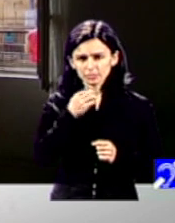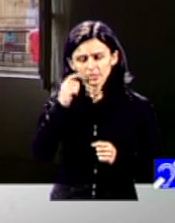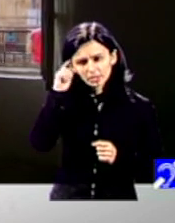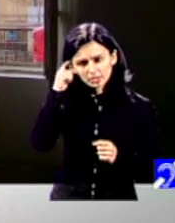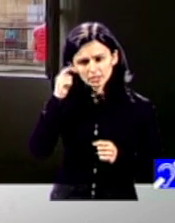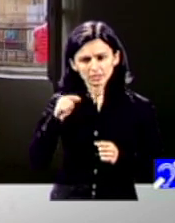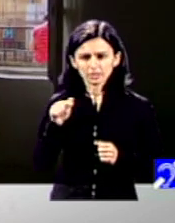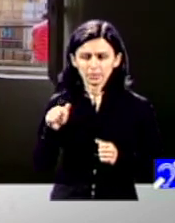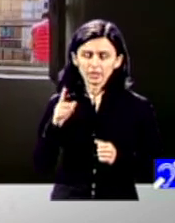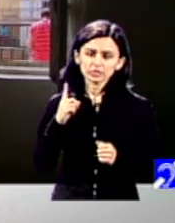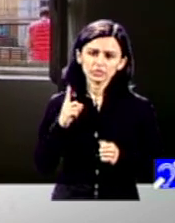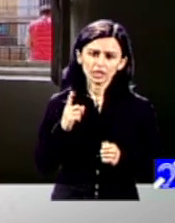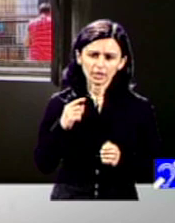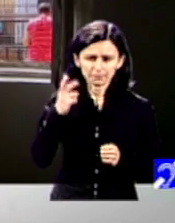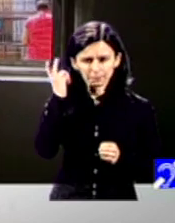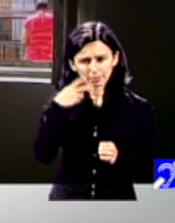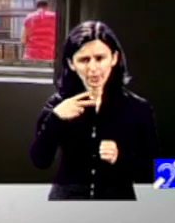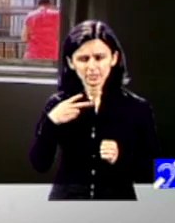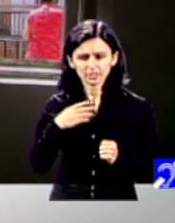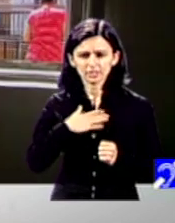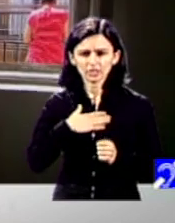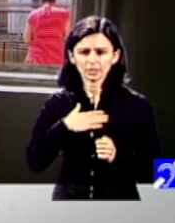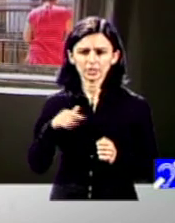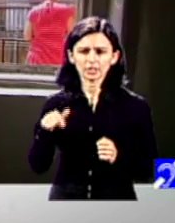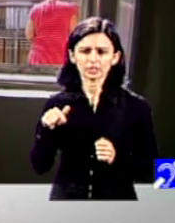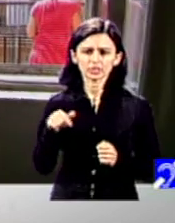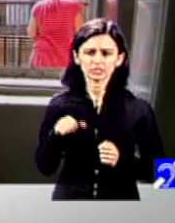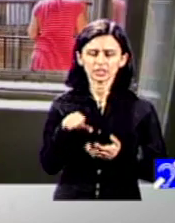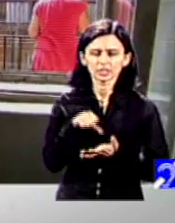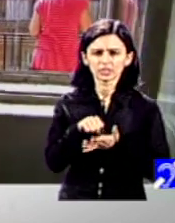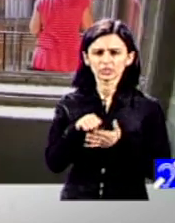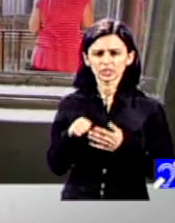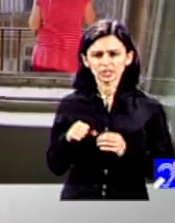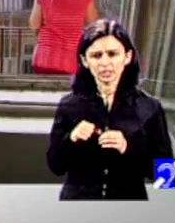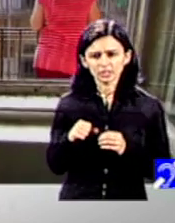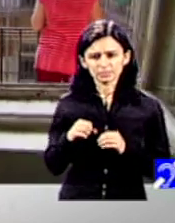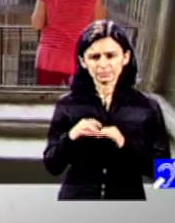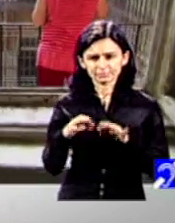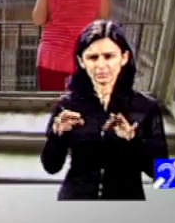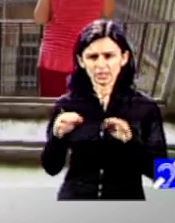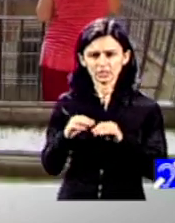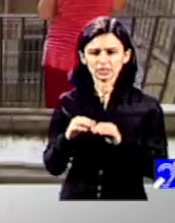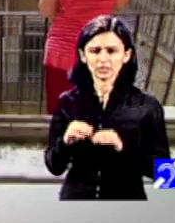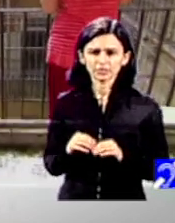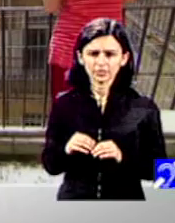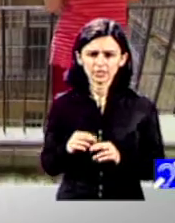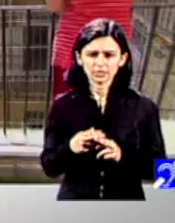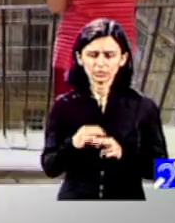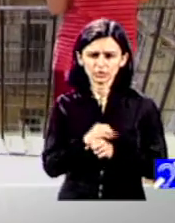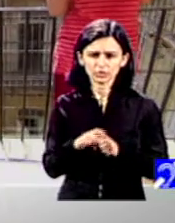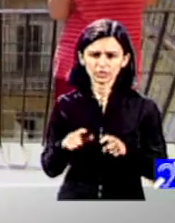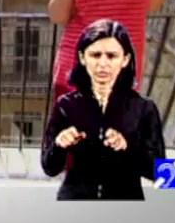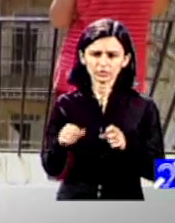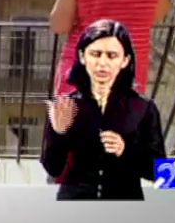înțelegerea mea, aceste focare COVID au fost mult mai multe. E adevărat că nu vizează doar persoanele cu dizabilități,